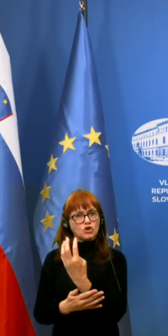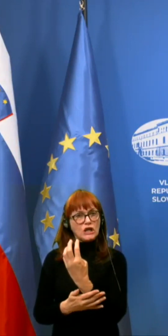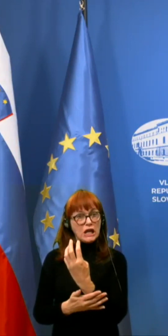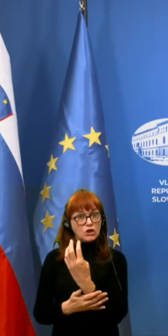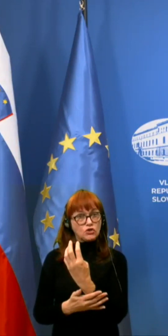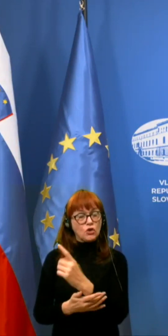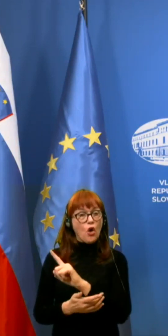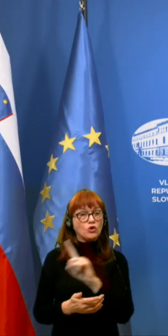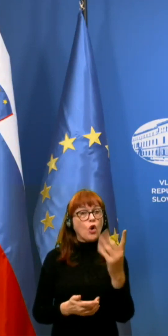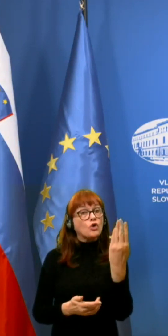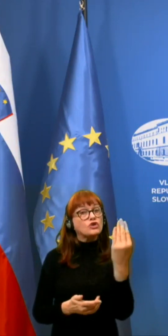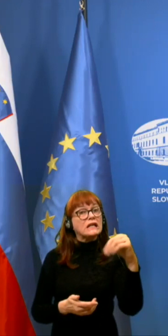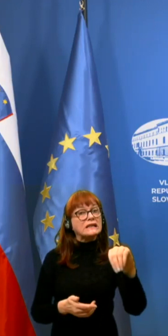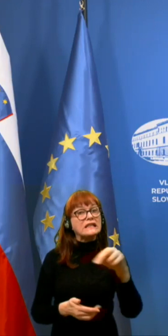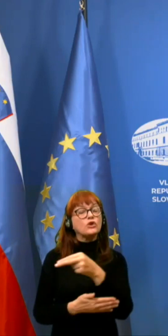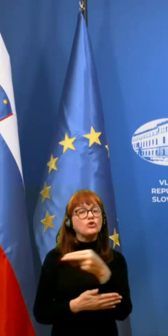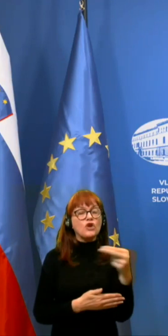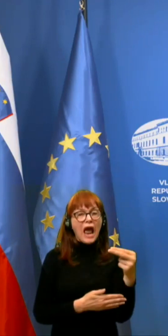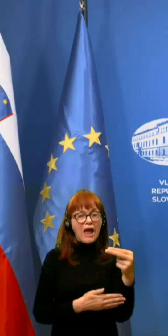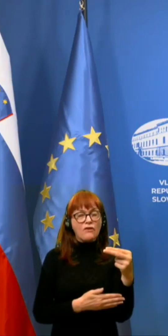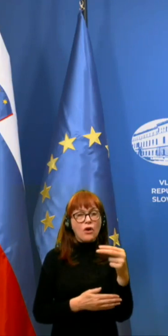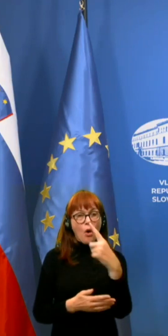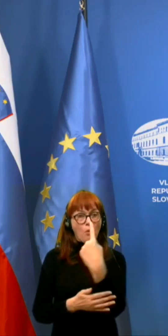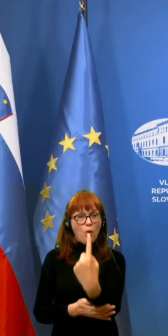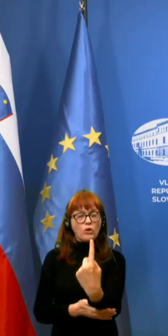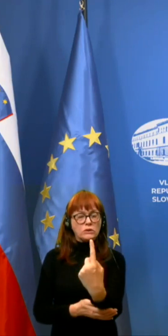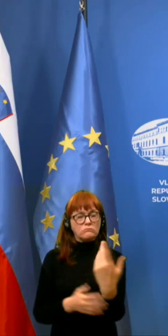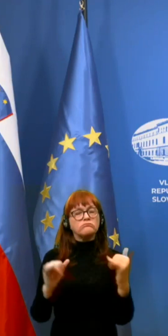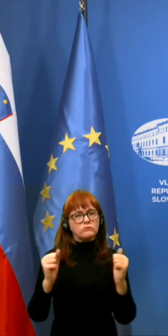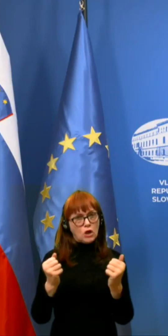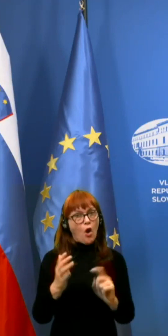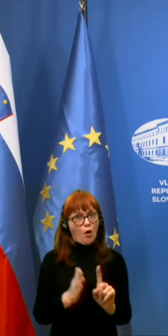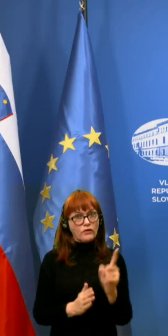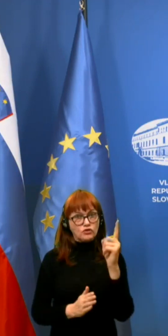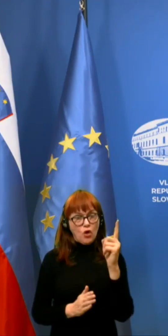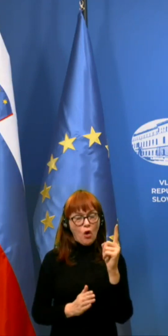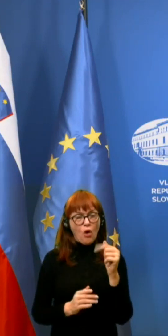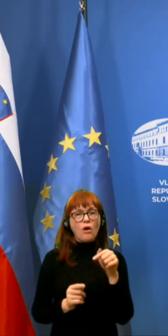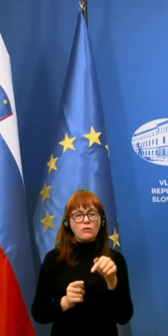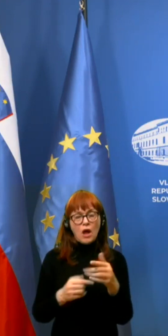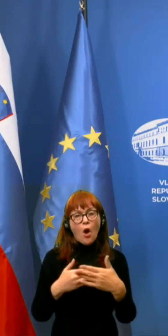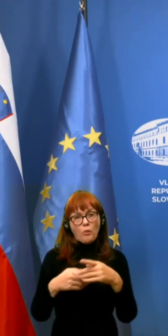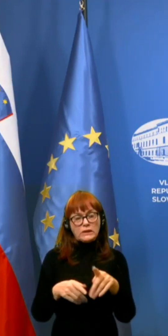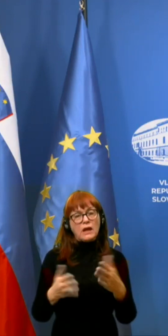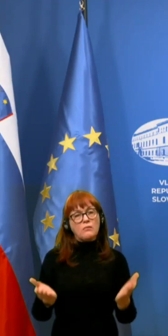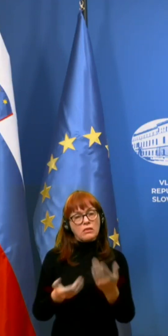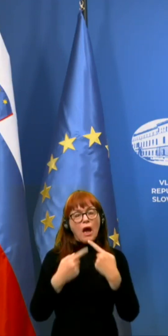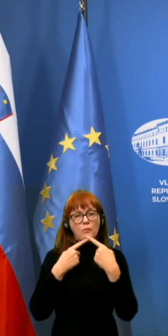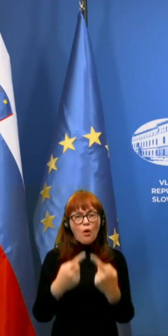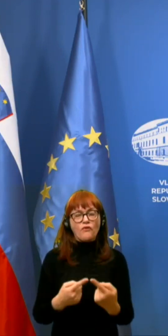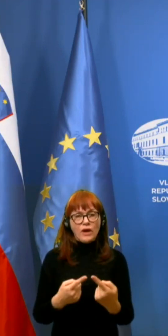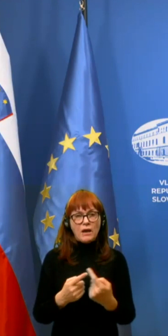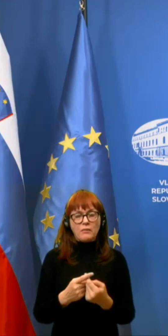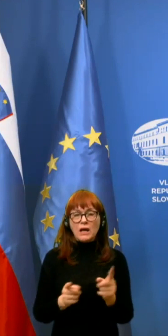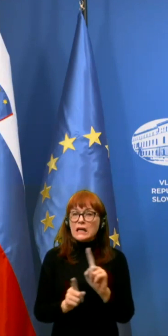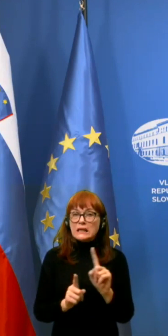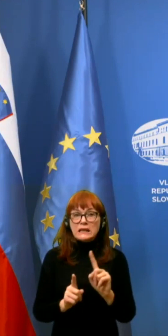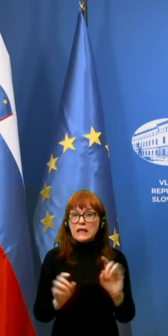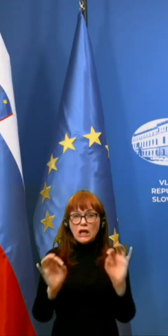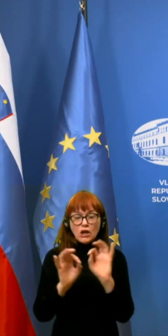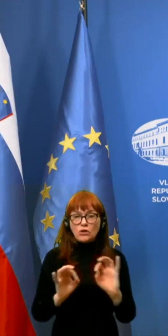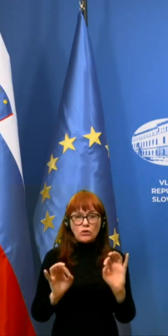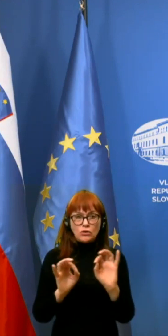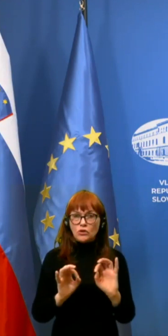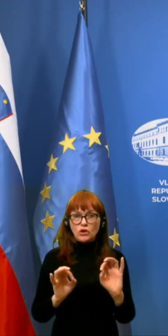4 tisoč evrov za posameznika, torej visoko. Ob tem pa naj vendar le povem, da ni nikogrešni